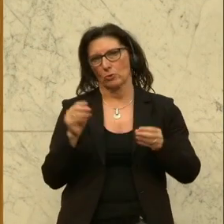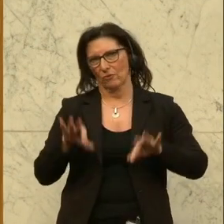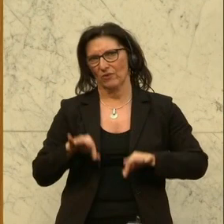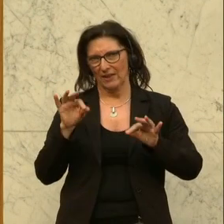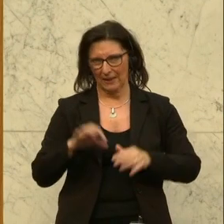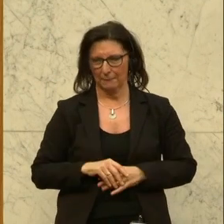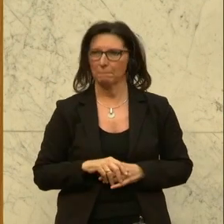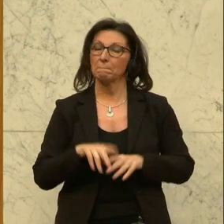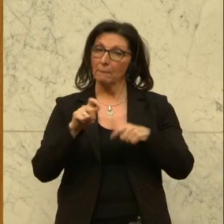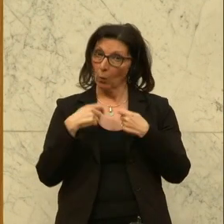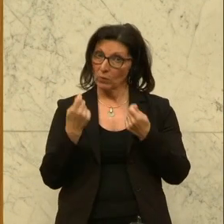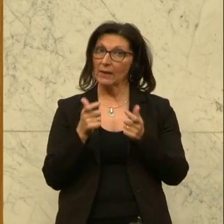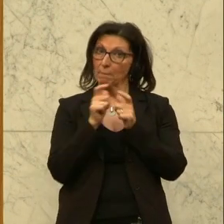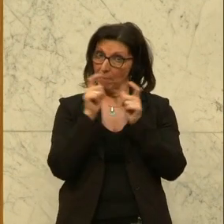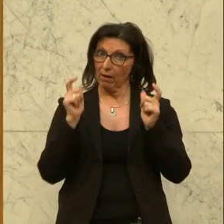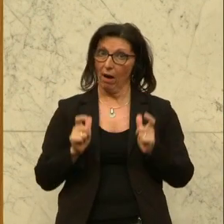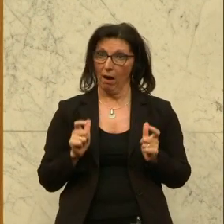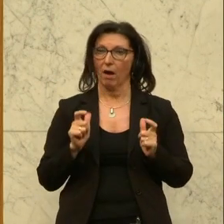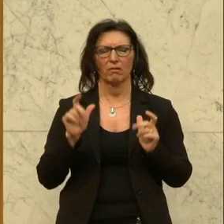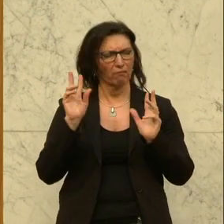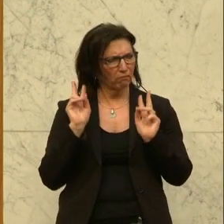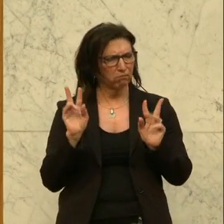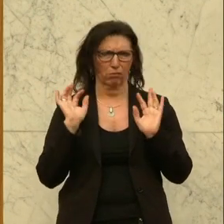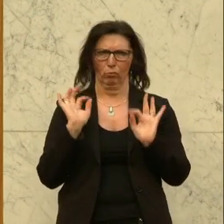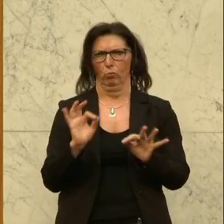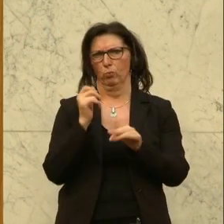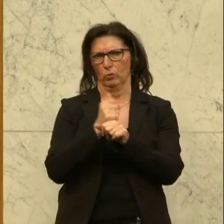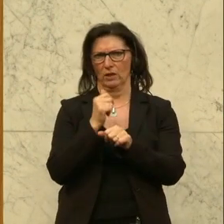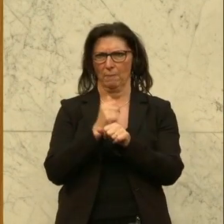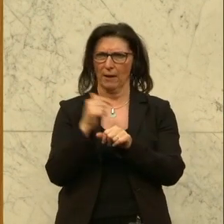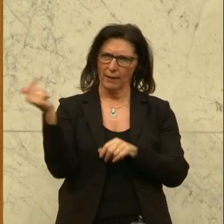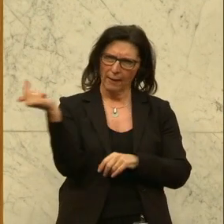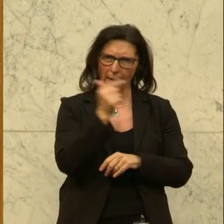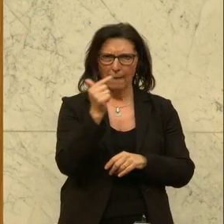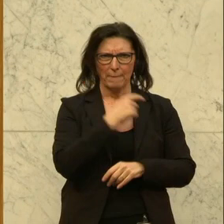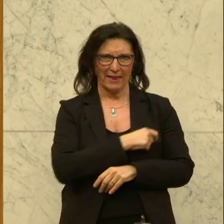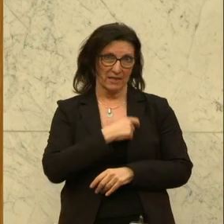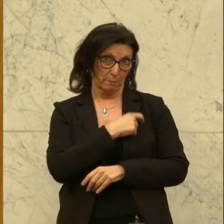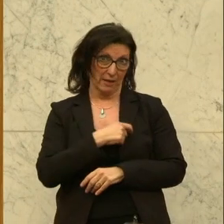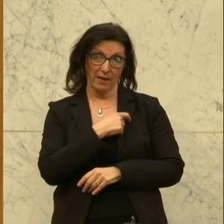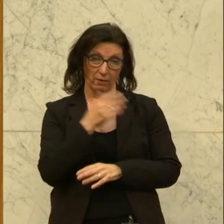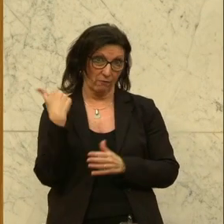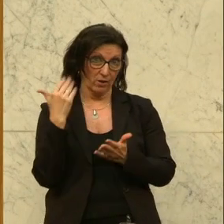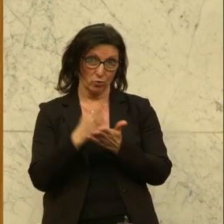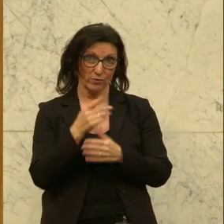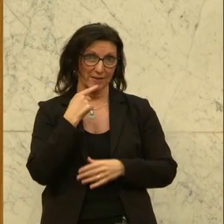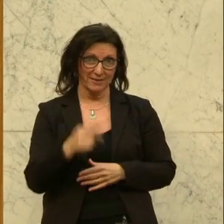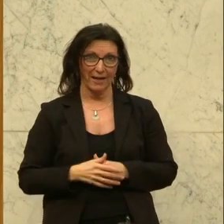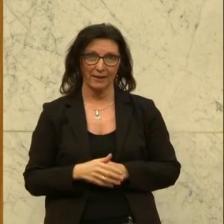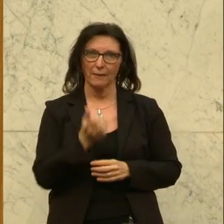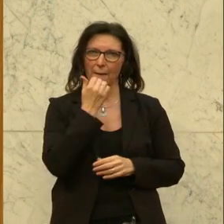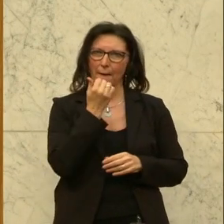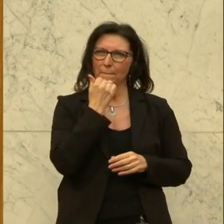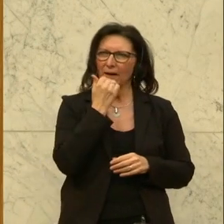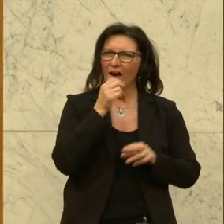es gibt ein Paket, das wirklich ausgewogen ist, dass beiden Parteien, und es wurde schon gesagt, es ist ein privatrechtlicher